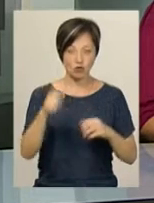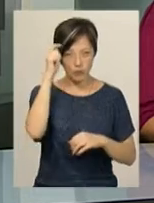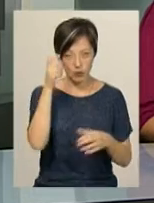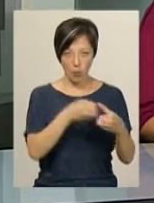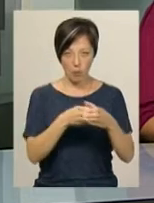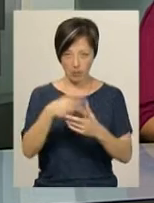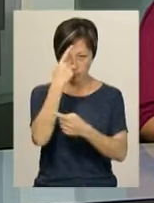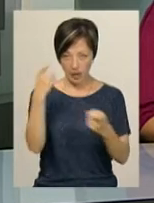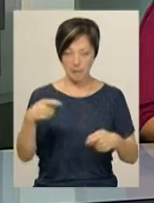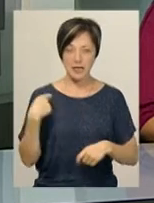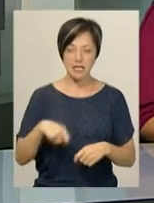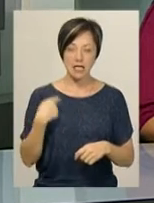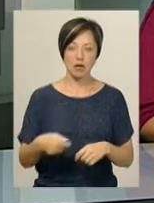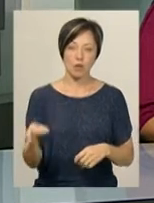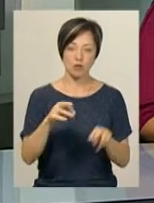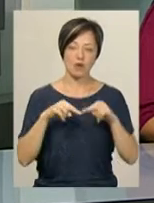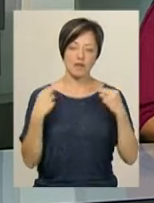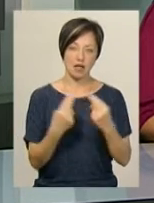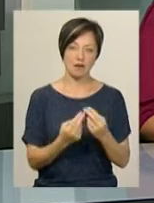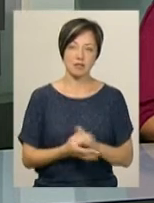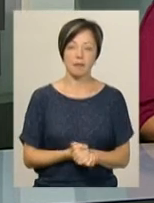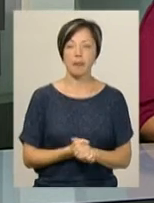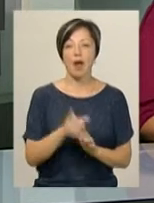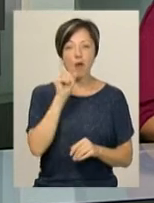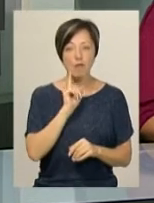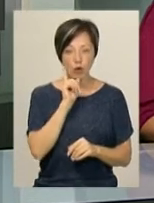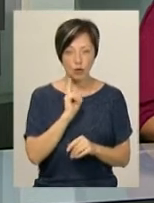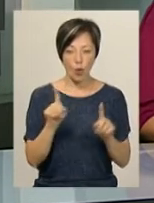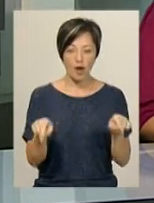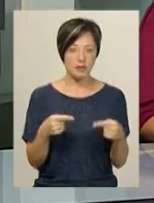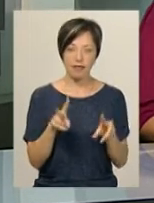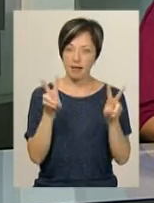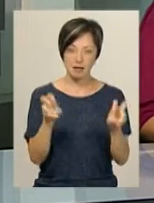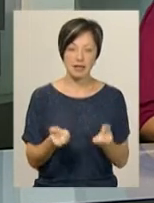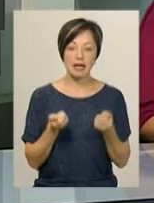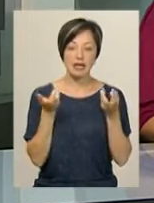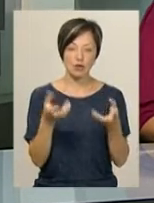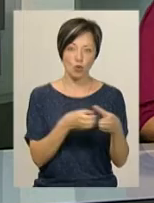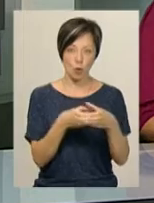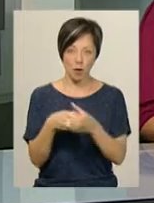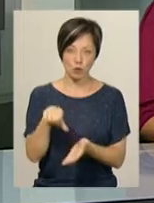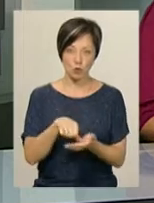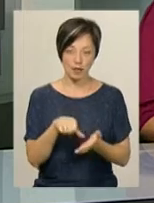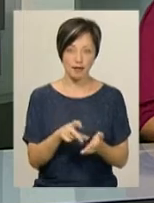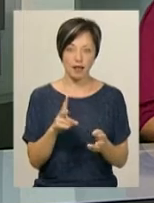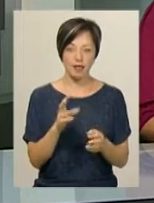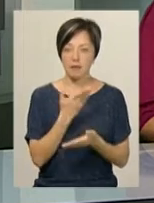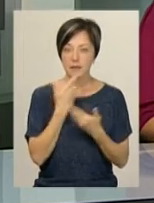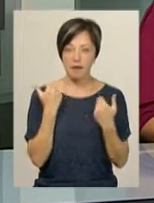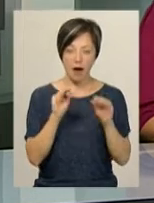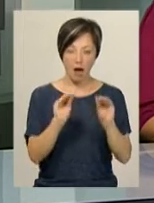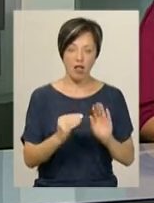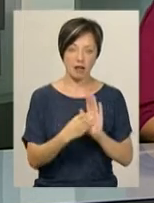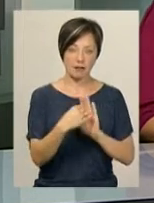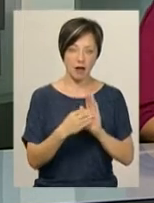президент обласної федерації регбі Олег Плахотнюк. Поки що організатори не називають кількості команд-учасниць, не складений і календар